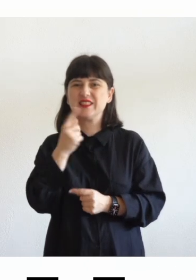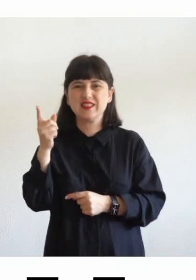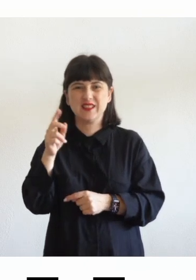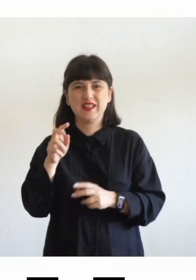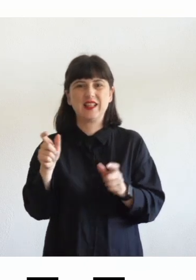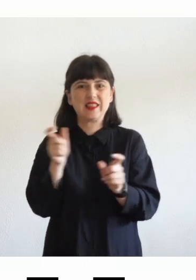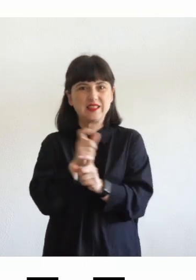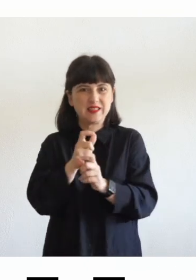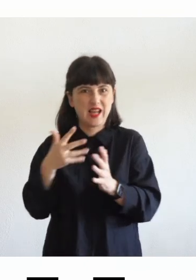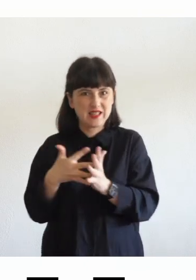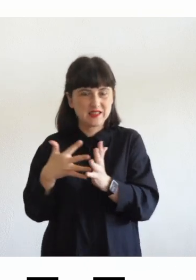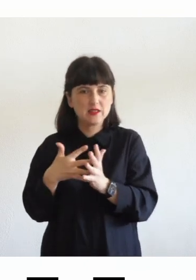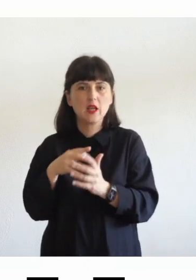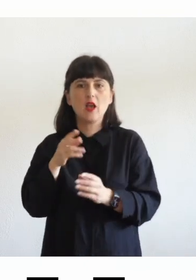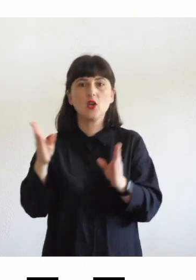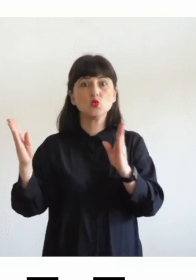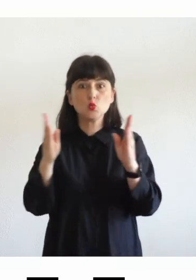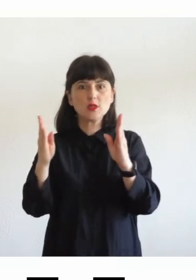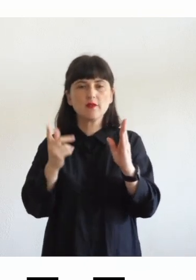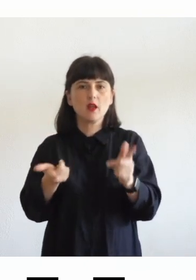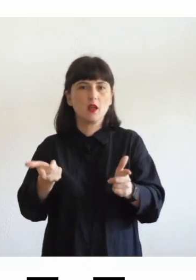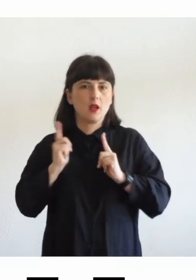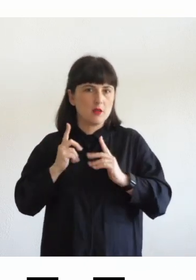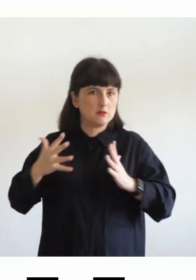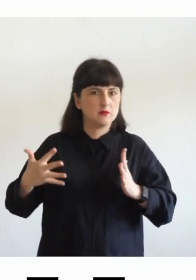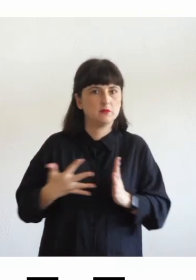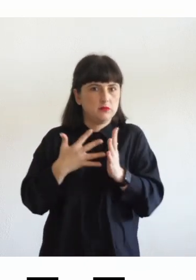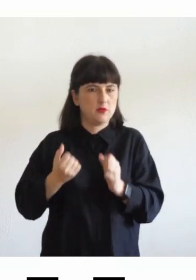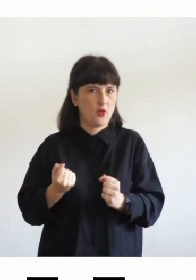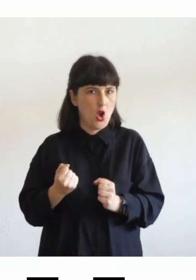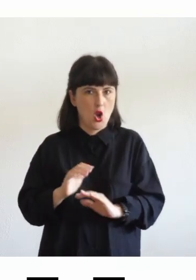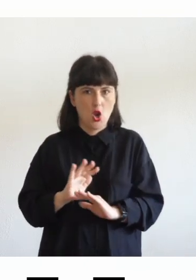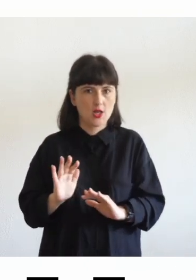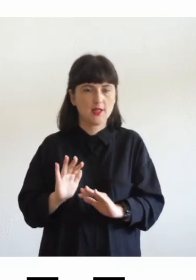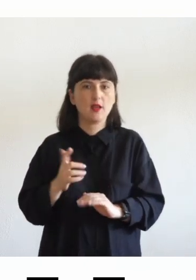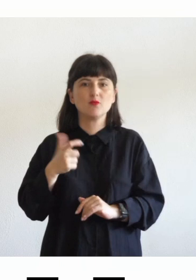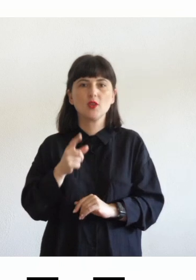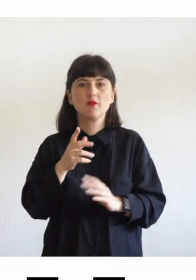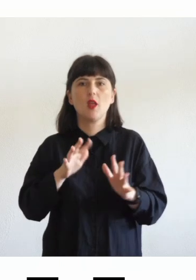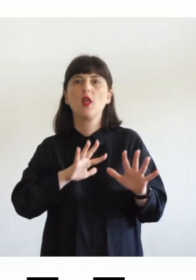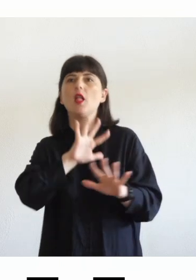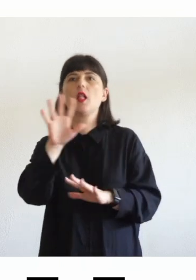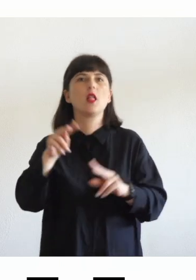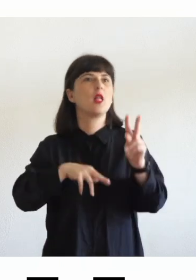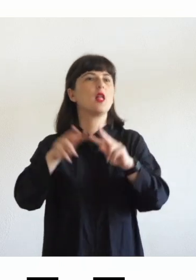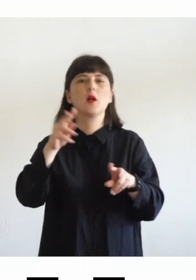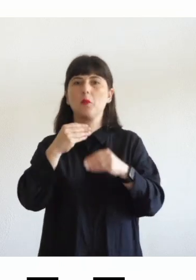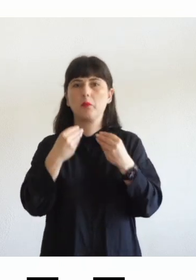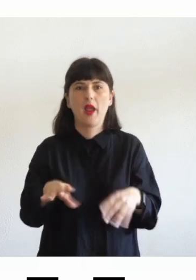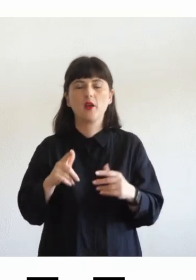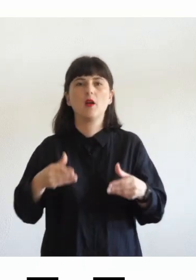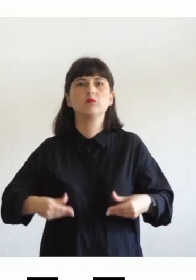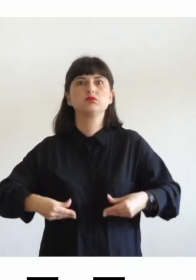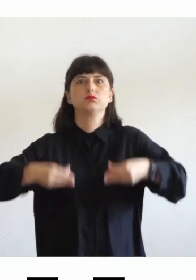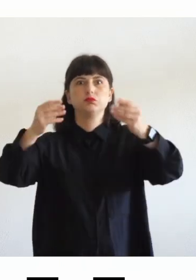dislessia il testo giustificato costituisce un grave ostacolo perché disorienta perché diventa un muro di